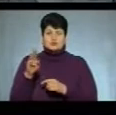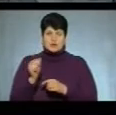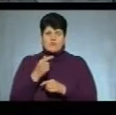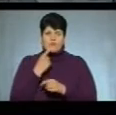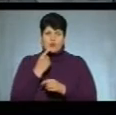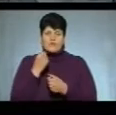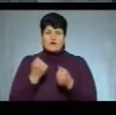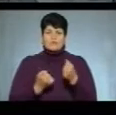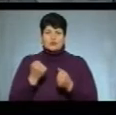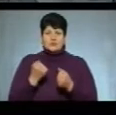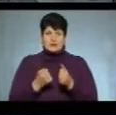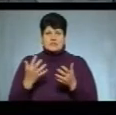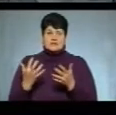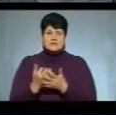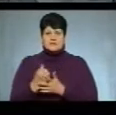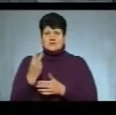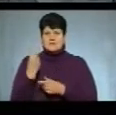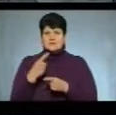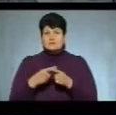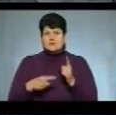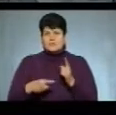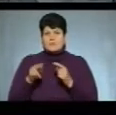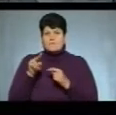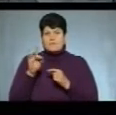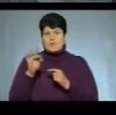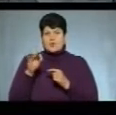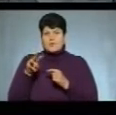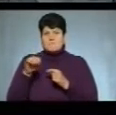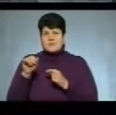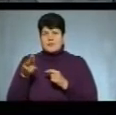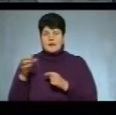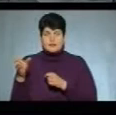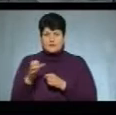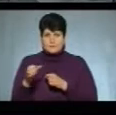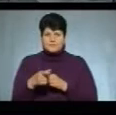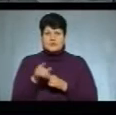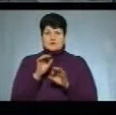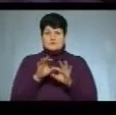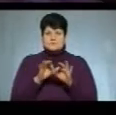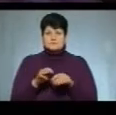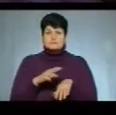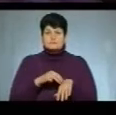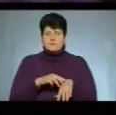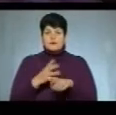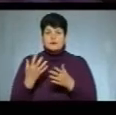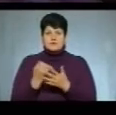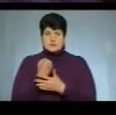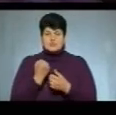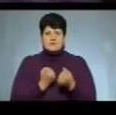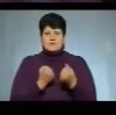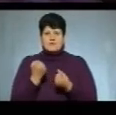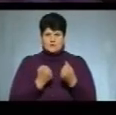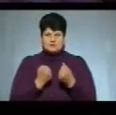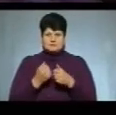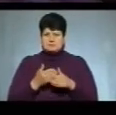автомобіля «Фольксваген» виявили понад 2,5 проміле алкоголю. Водій розповів поліцейським, що помітив патрульне авто занадто